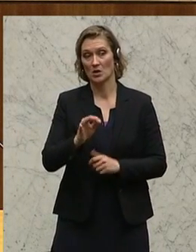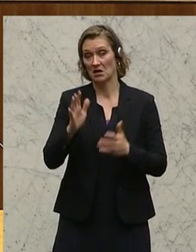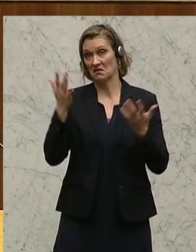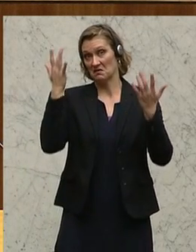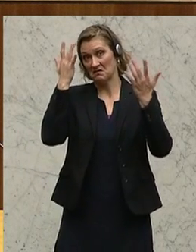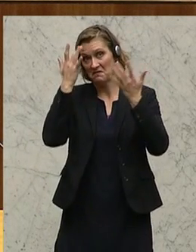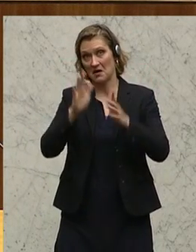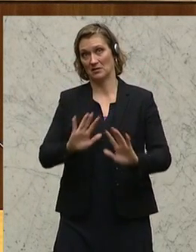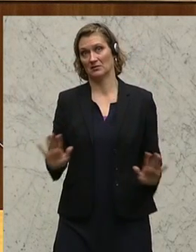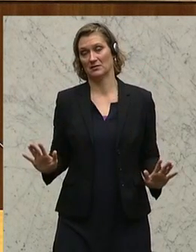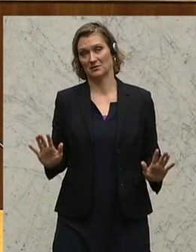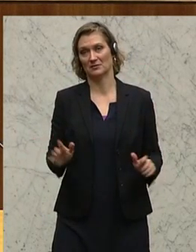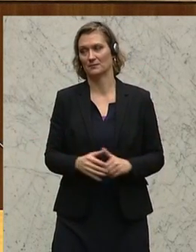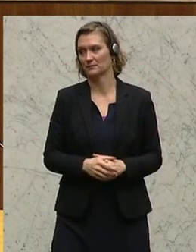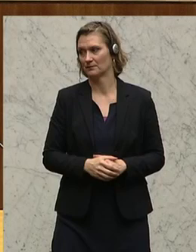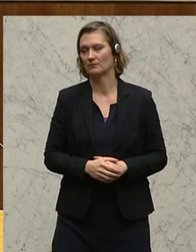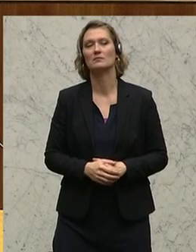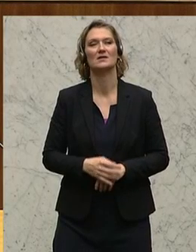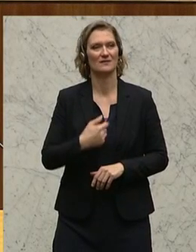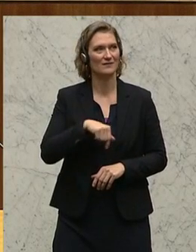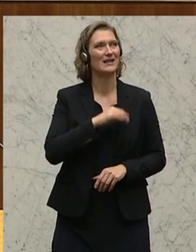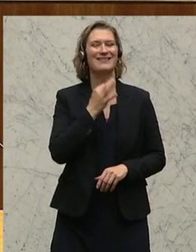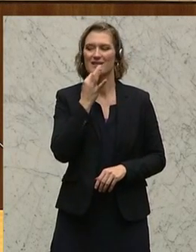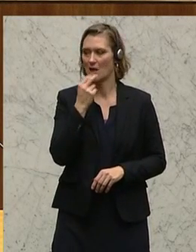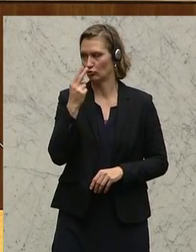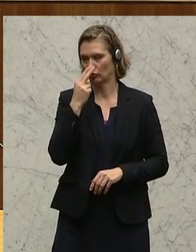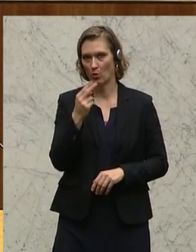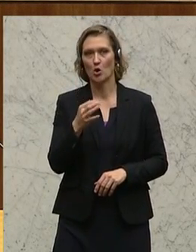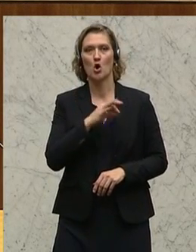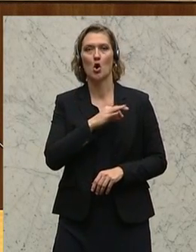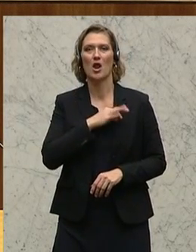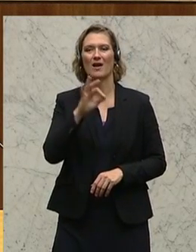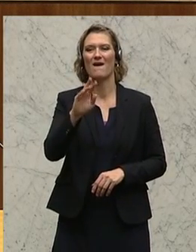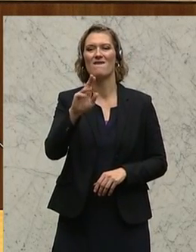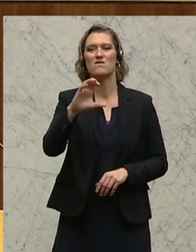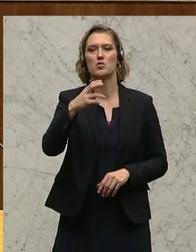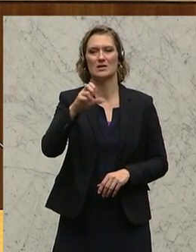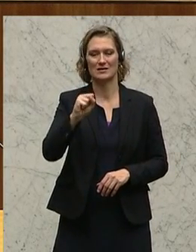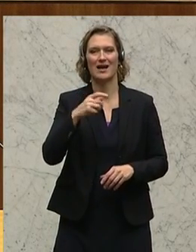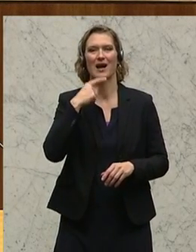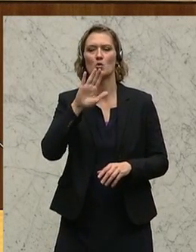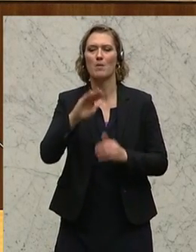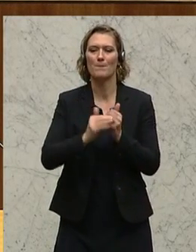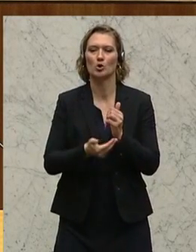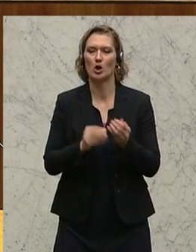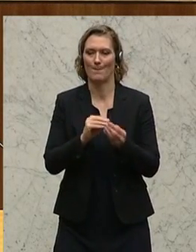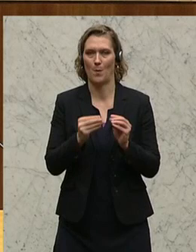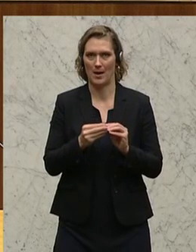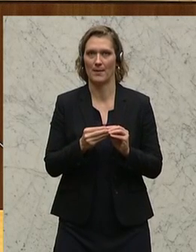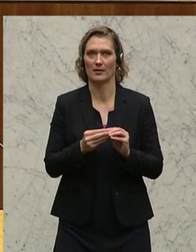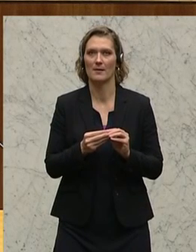ist. Ich bin auch, wir werden auch ganz genau schauen, der Kollege Fuchs hat ja schon die budgetären Problemstellungen